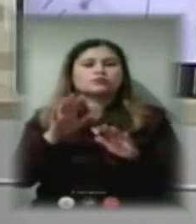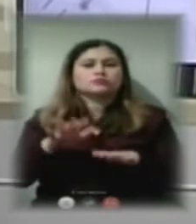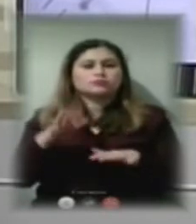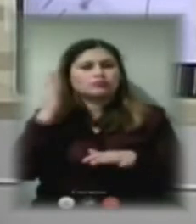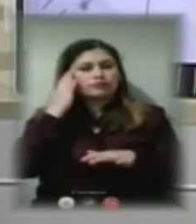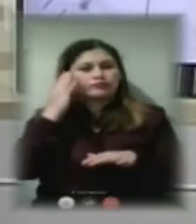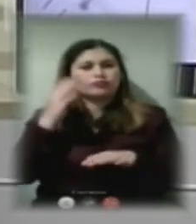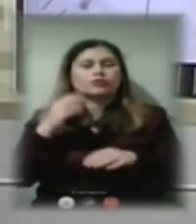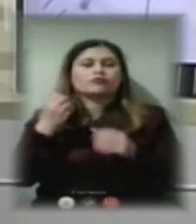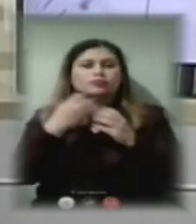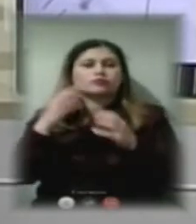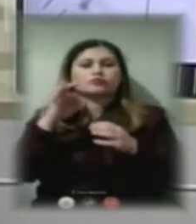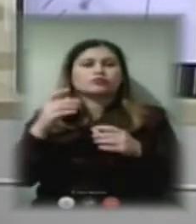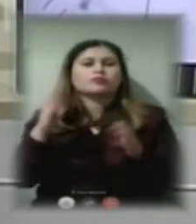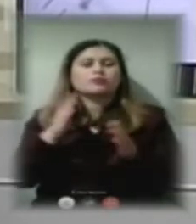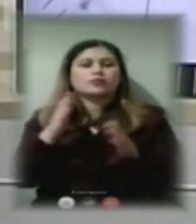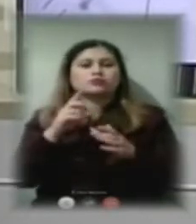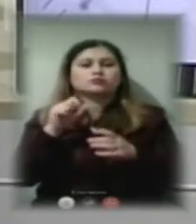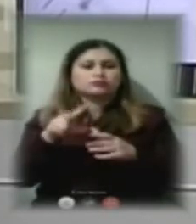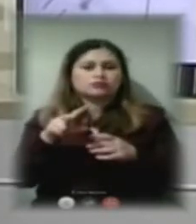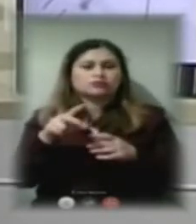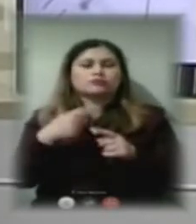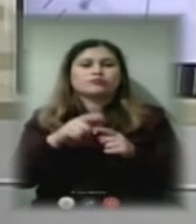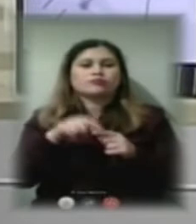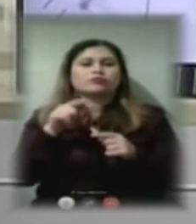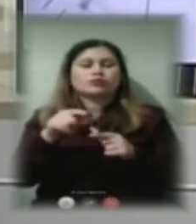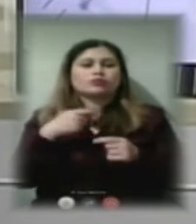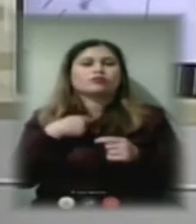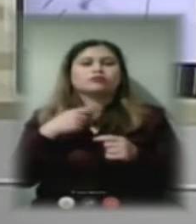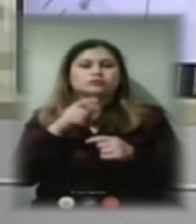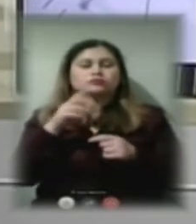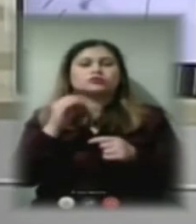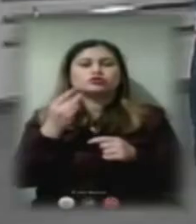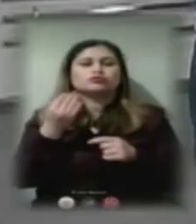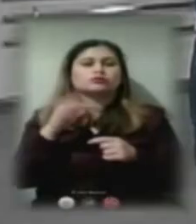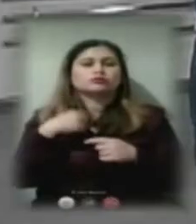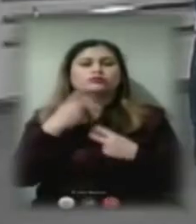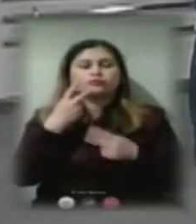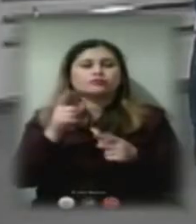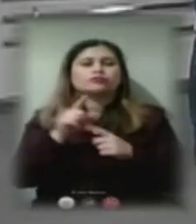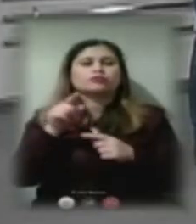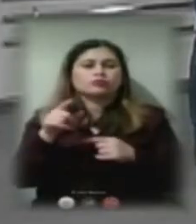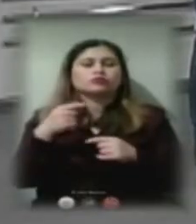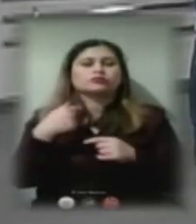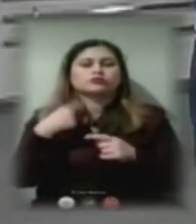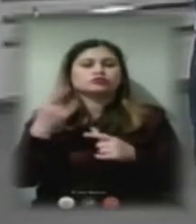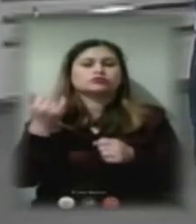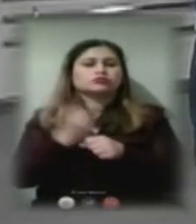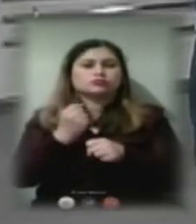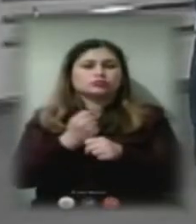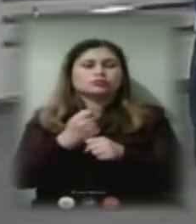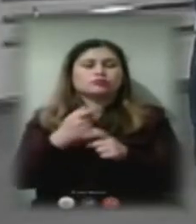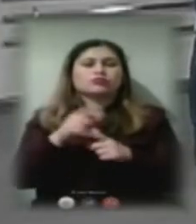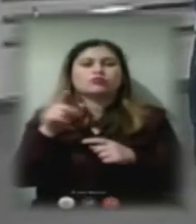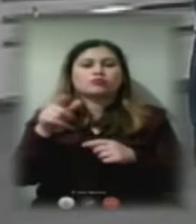залі. Тому я володію ситуацією і те, що там зараз коїться у конкретній адресі,